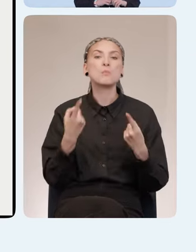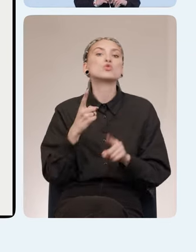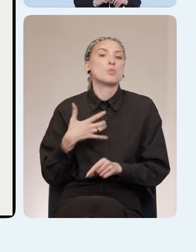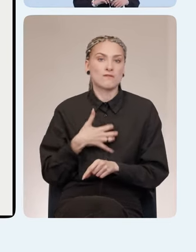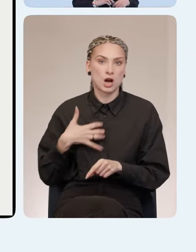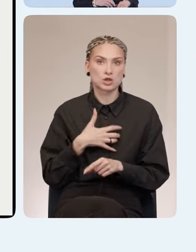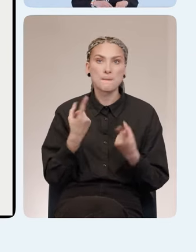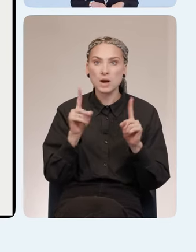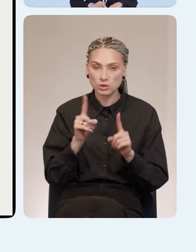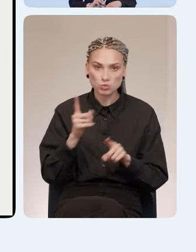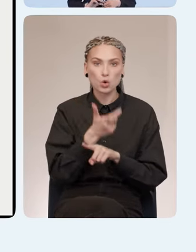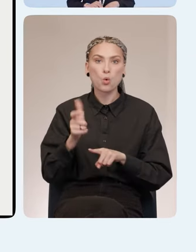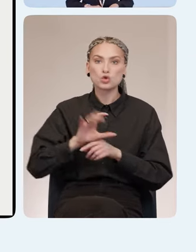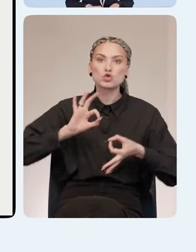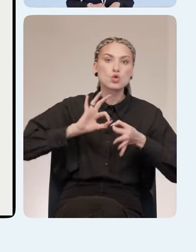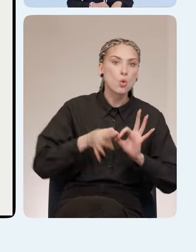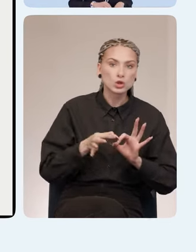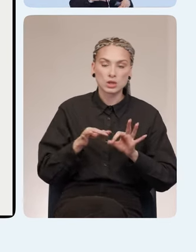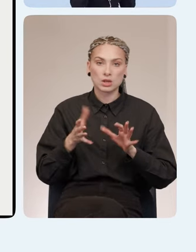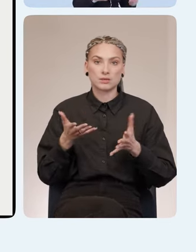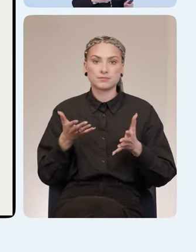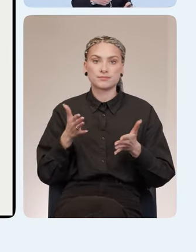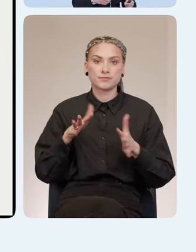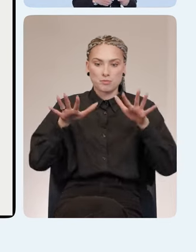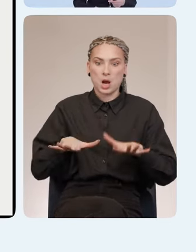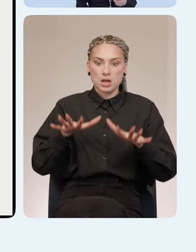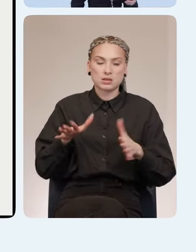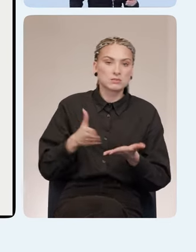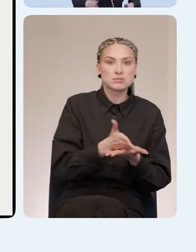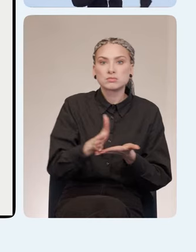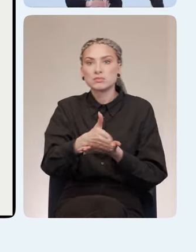важен? Потому что очень сложно соориентироваться в пространстве,